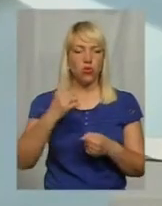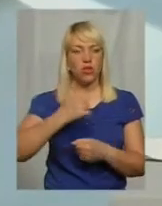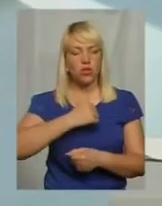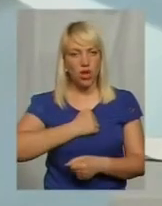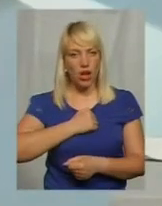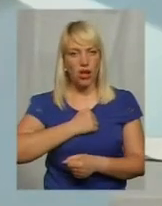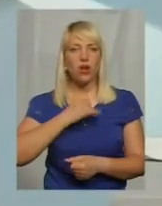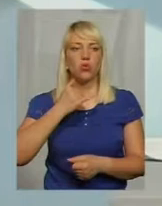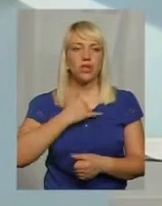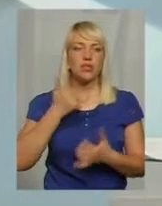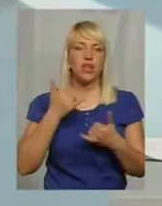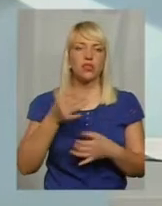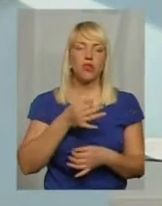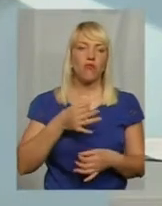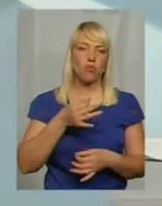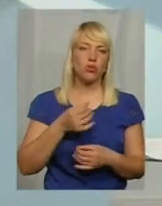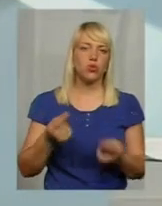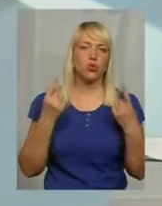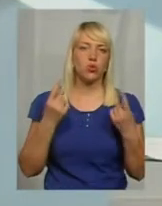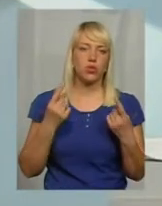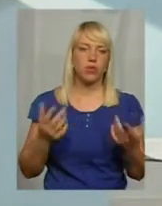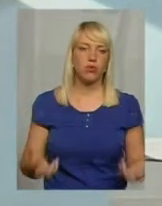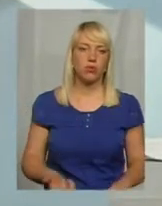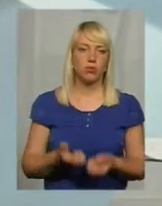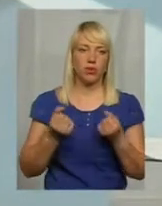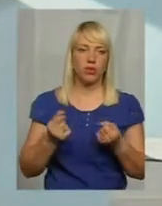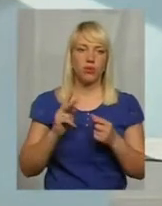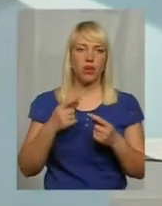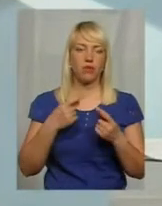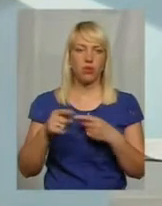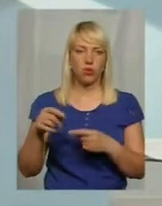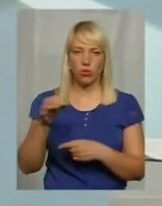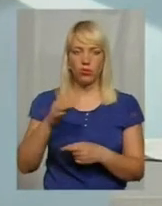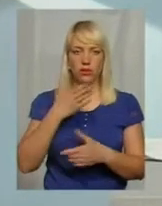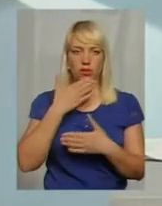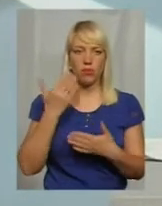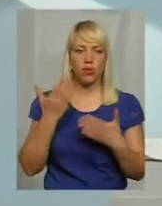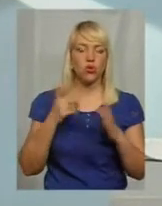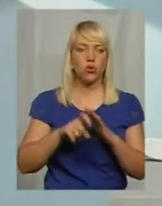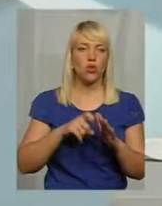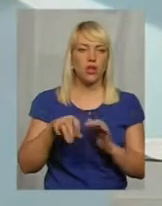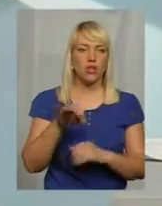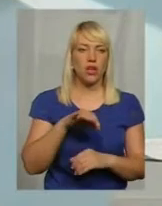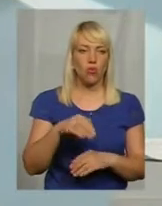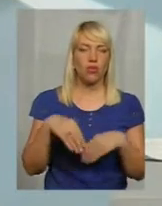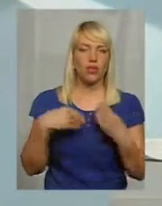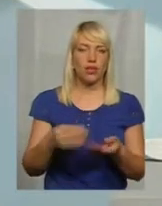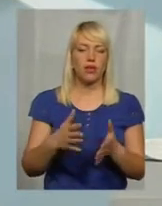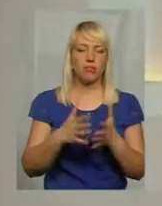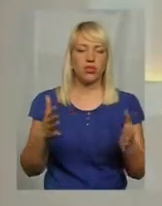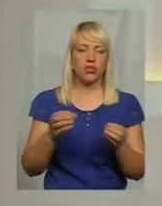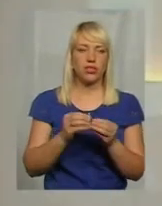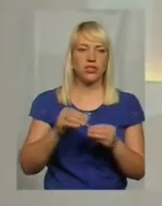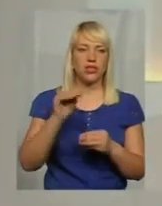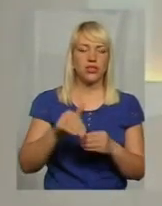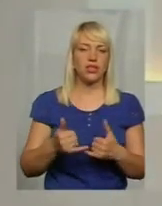в нас в області такої суттєвої підтримки в інших областях немає. Якщо Донецька область дає там більше 10 тисяч